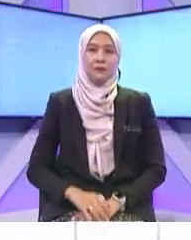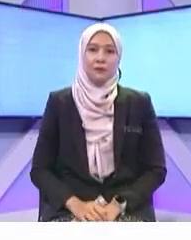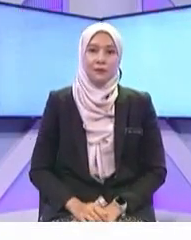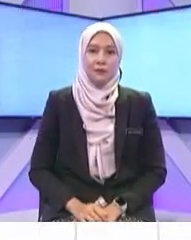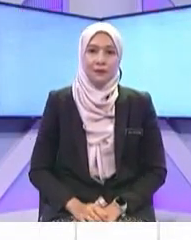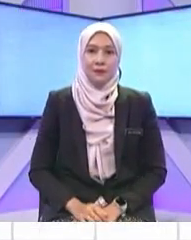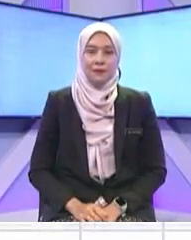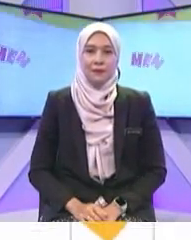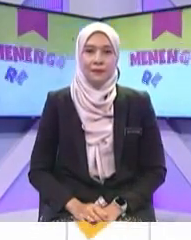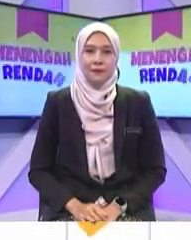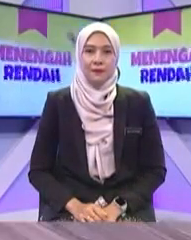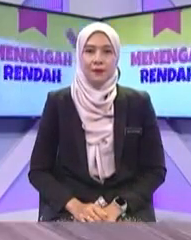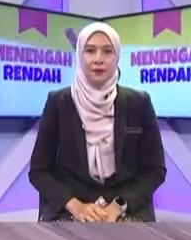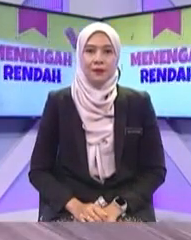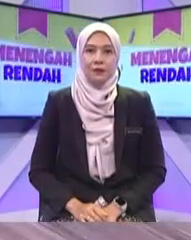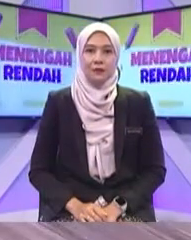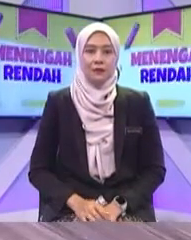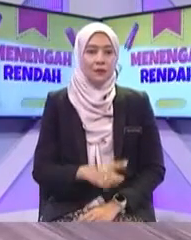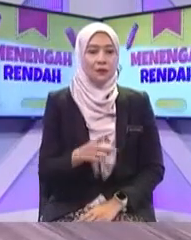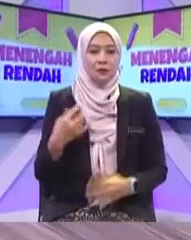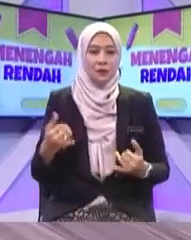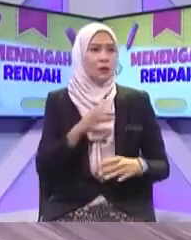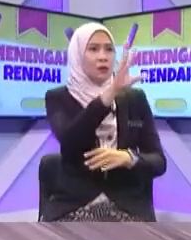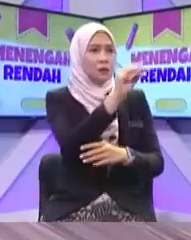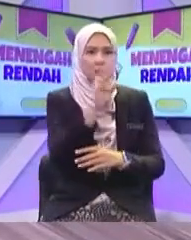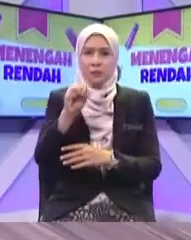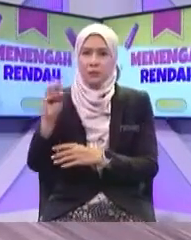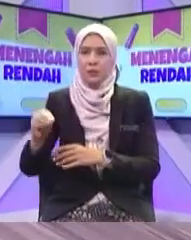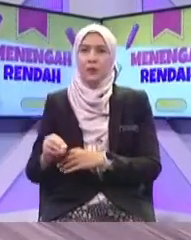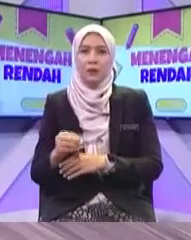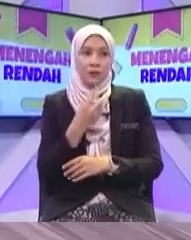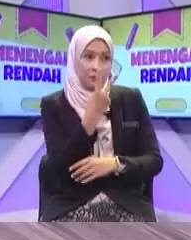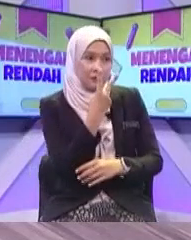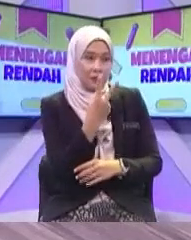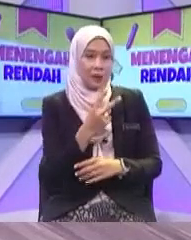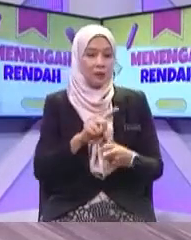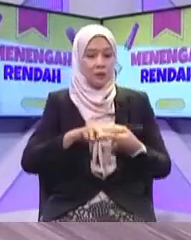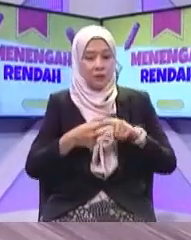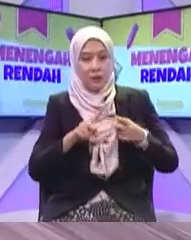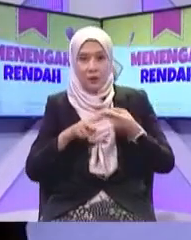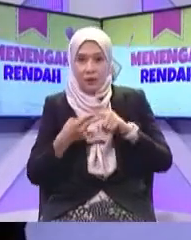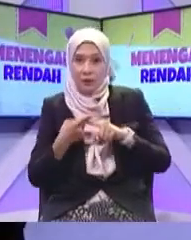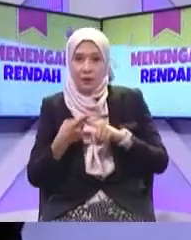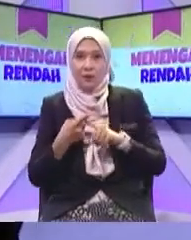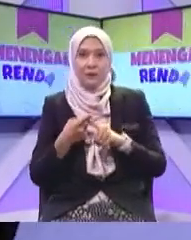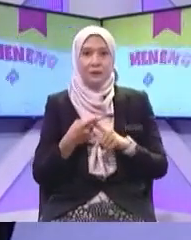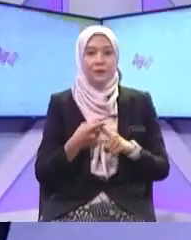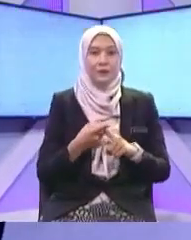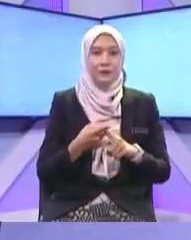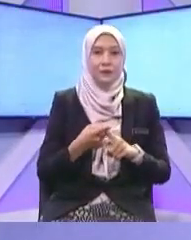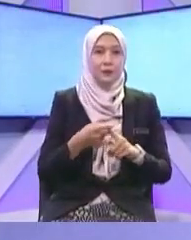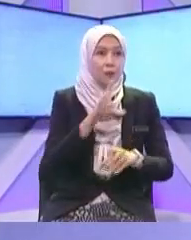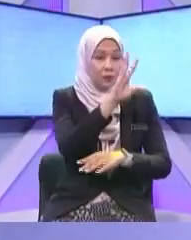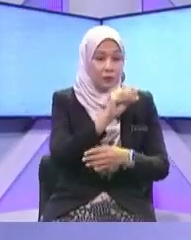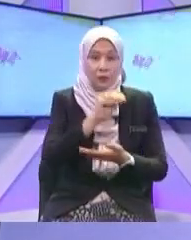dekat sekolah pagi itu eh aku nak tengok kau punya jawapan boleh tak? tak boleh lah itu kita salin terus tak boleh itu yang dikata dengan pelagiat begitu